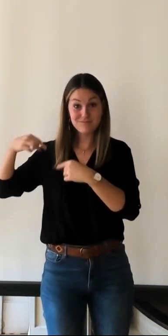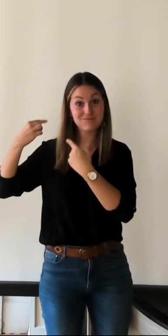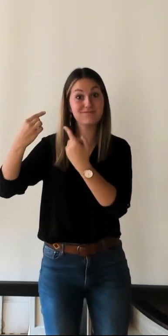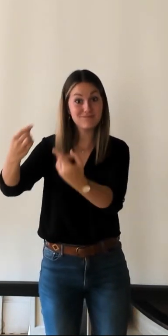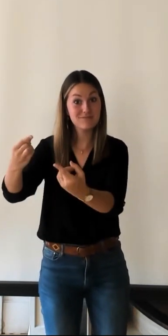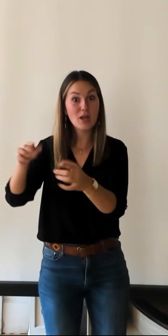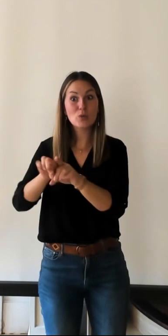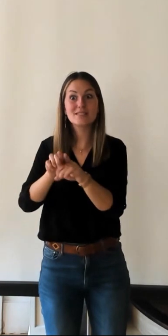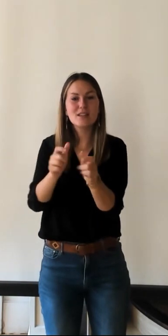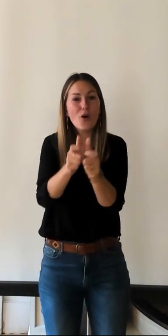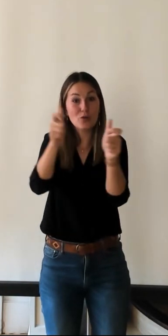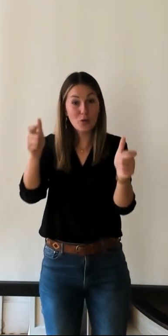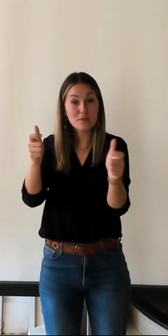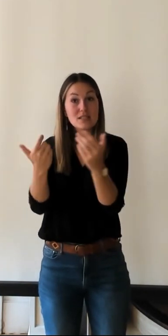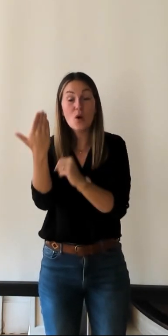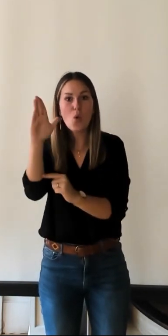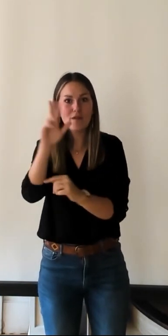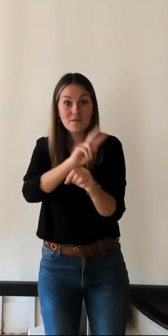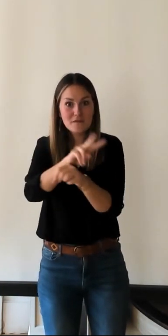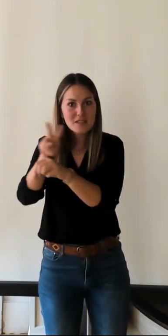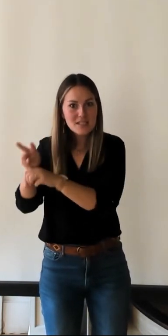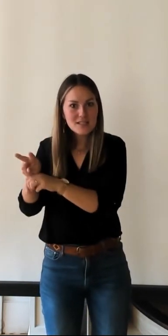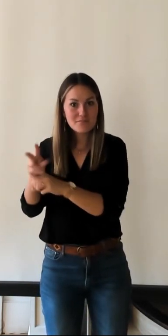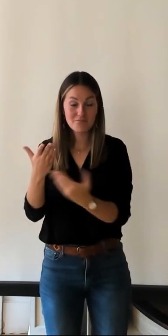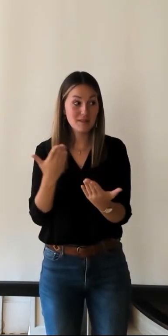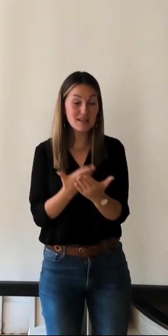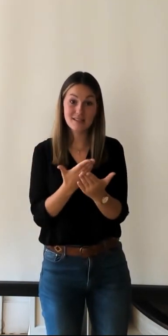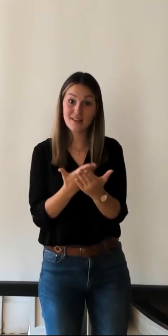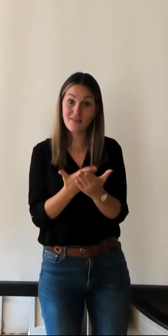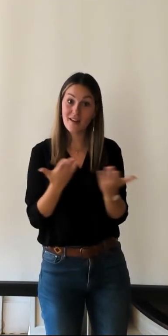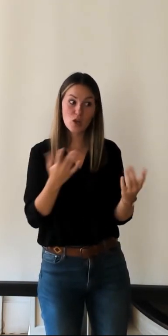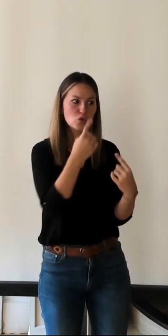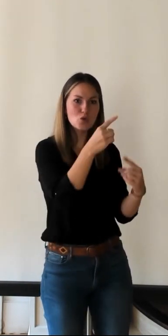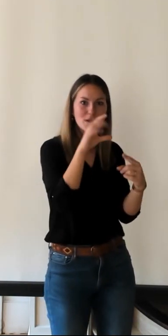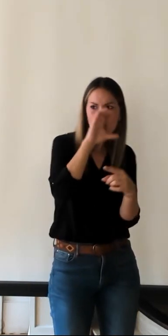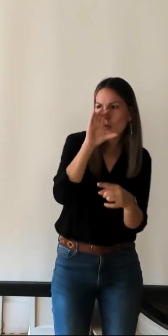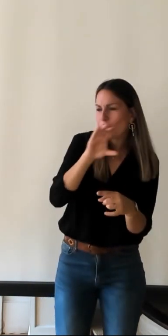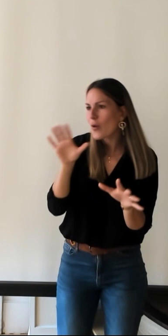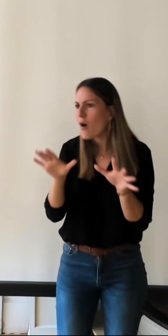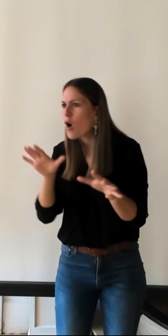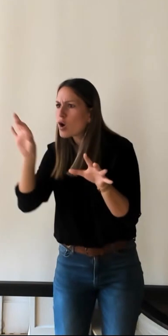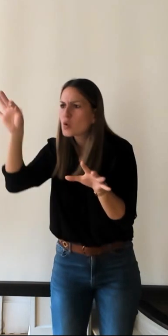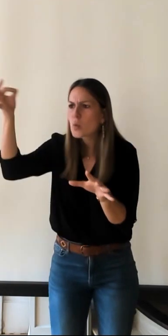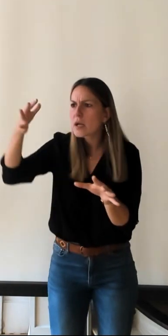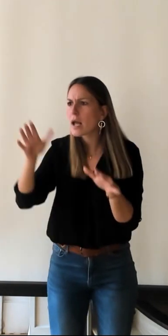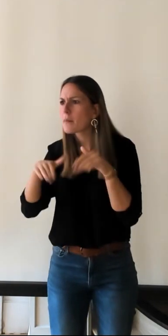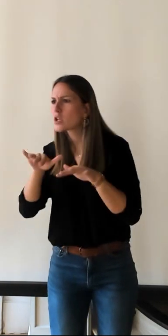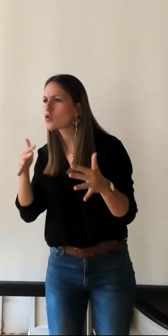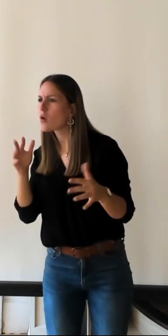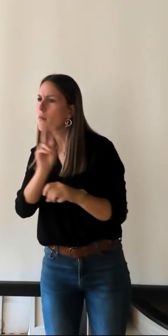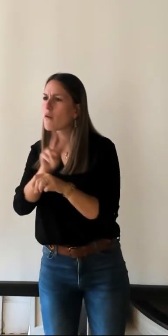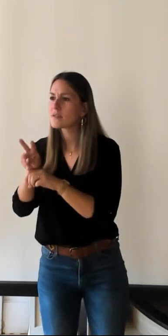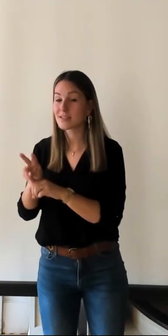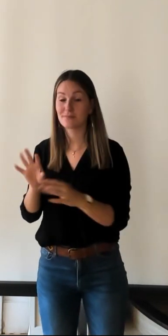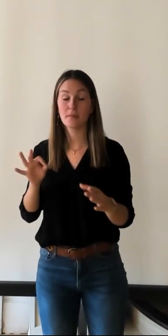visitent également je crois que c'est important pour le tourisme de lier les deux vous avez bien fait c'est dire qu'il apparaît très tôt en fait c'est ça alors